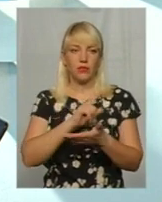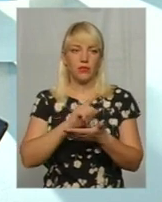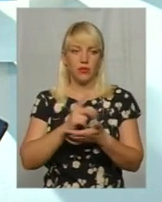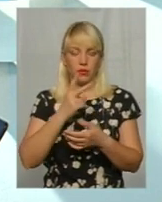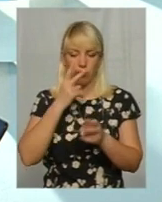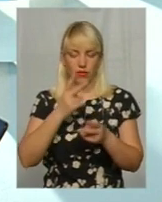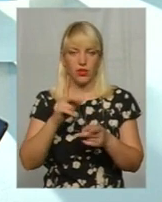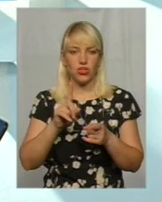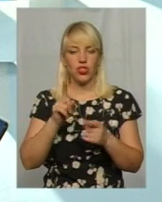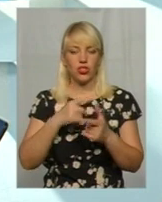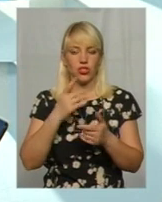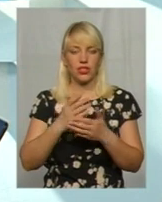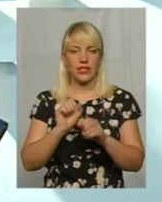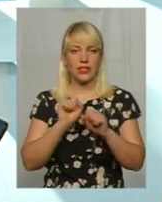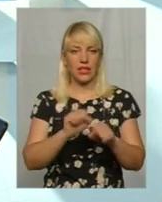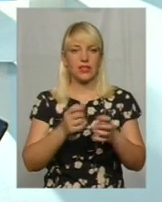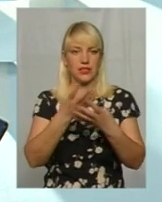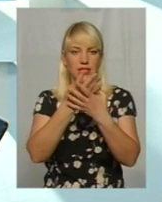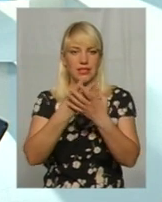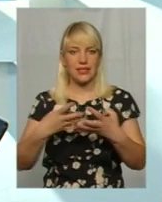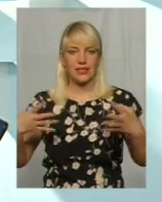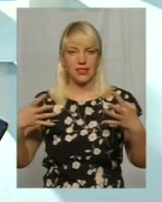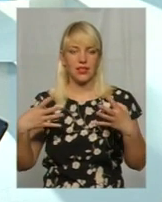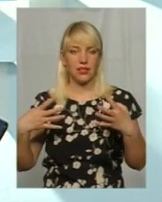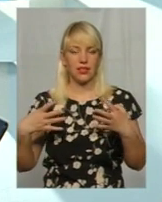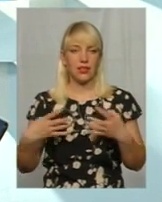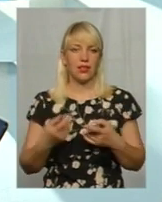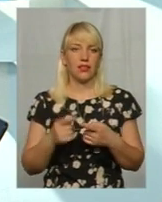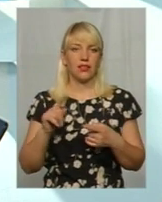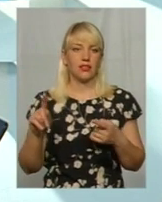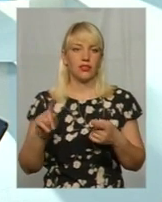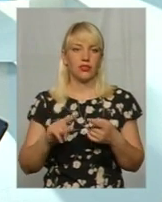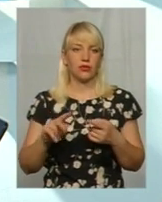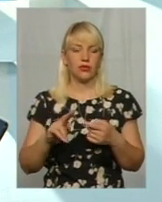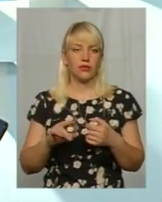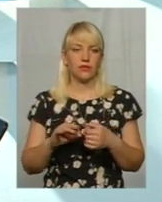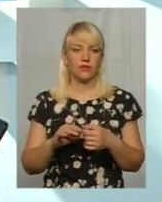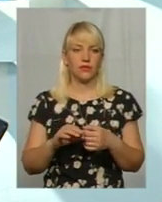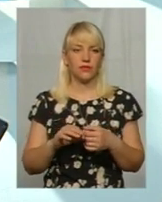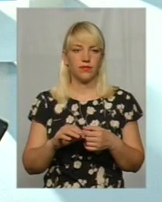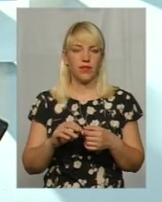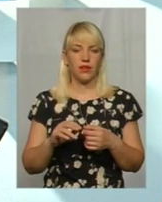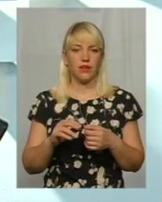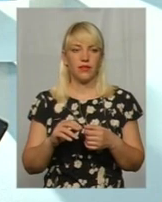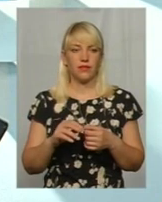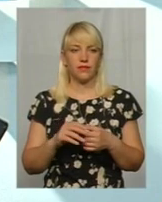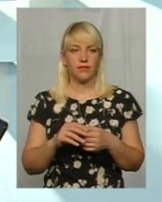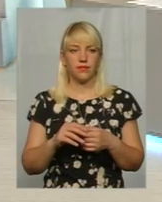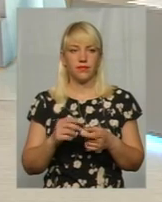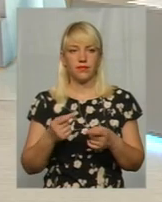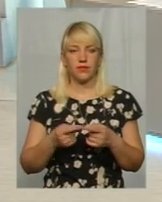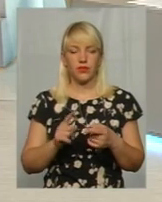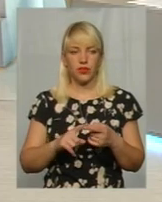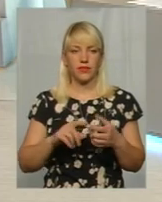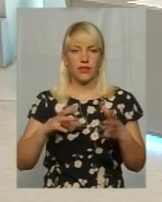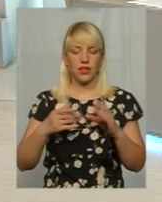захисні сітки на якихось, скажімо, вразливих ділянках батуту, чи взагалі він